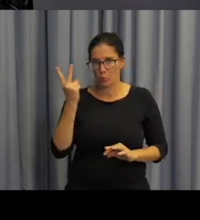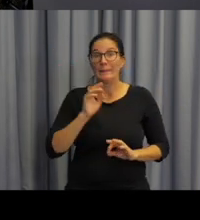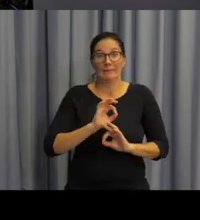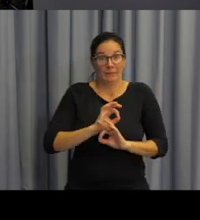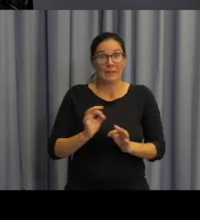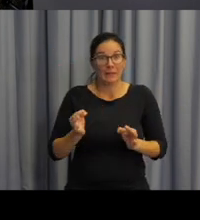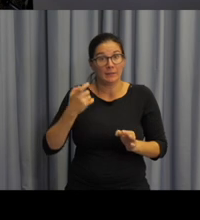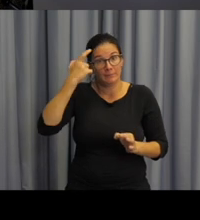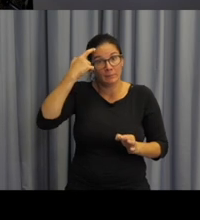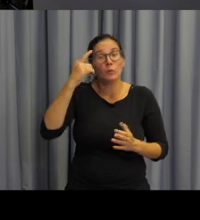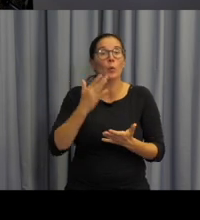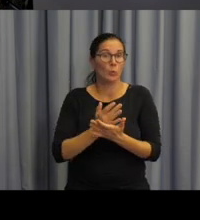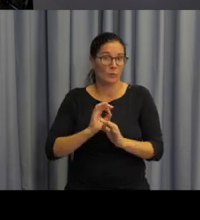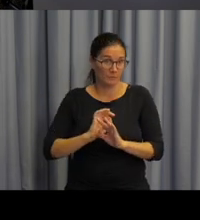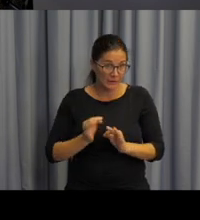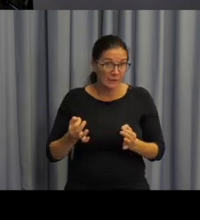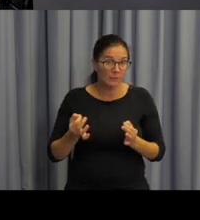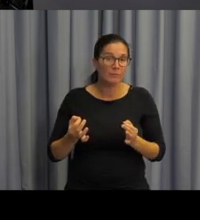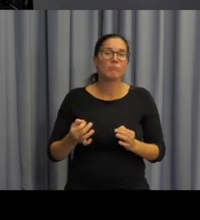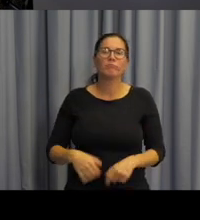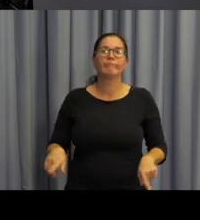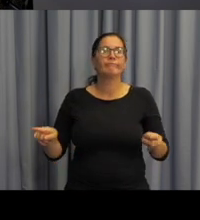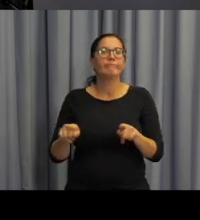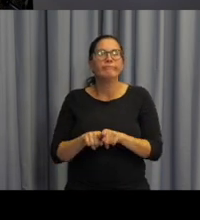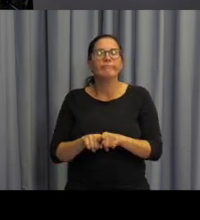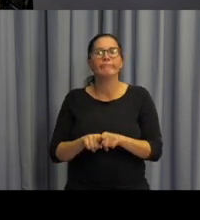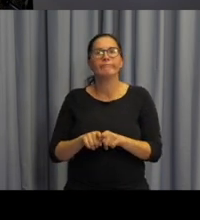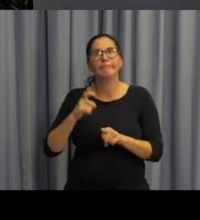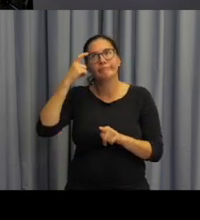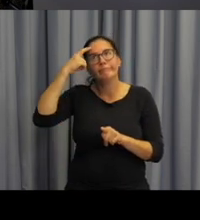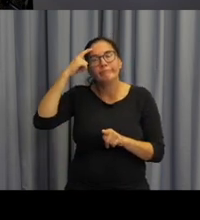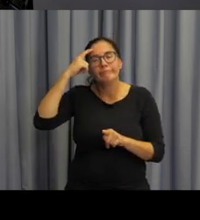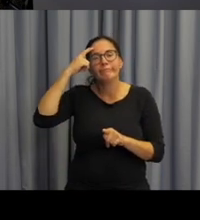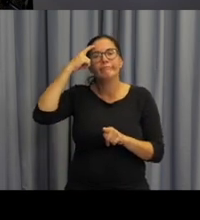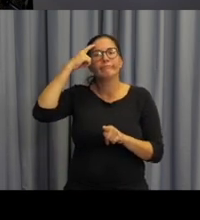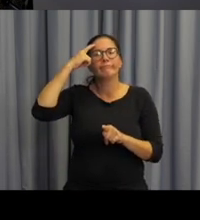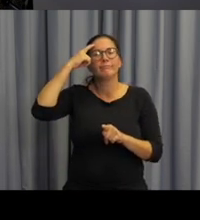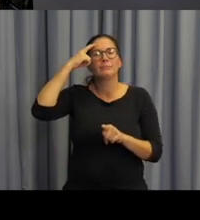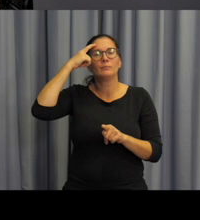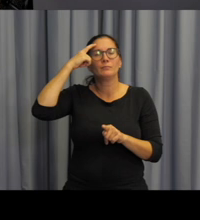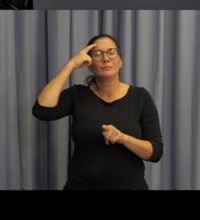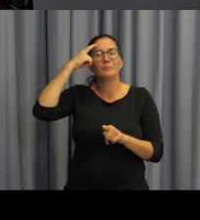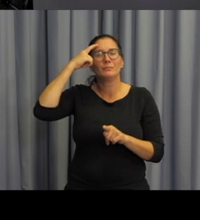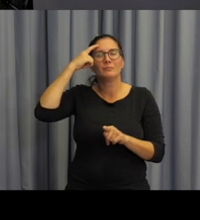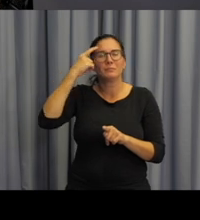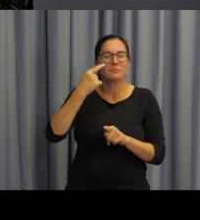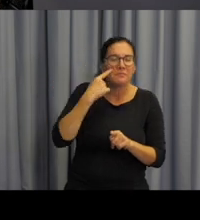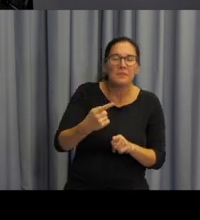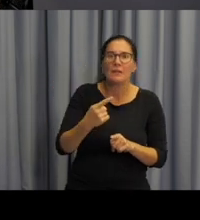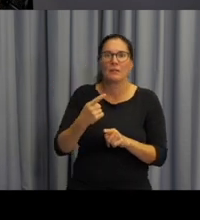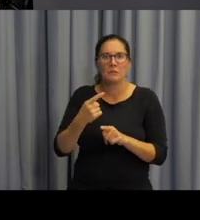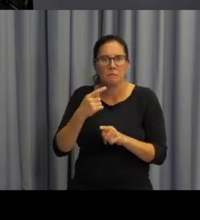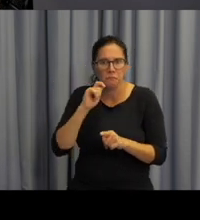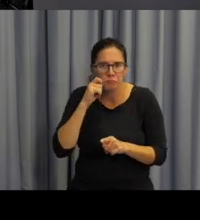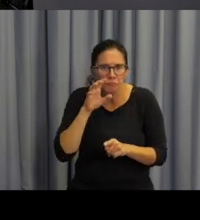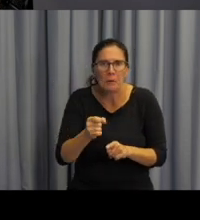jsou schopné takových různých vlastně jako myšlenkových transformací, hodně se nás vyptávají